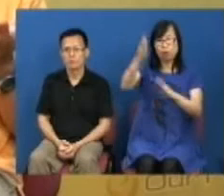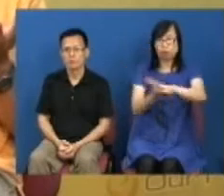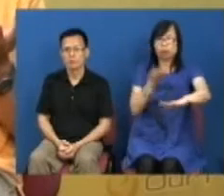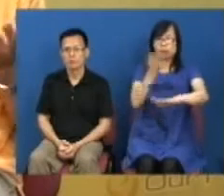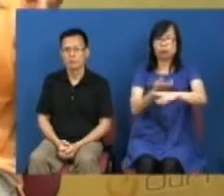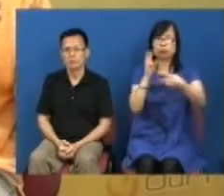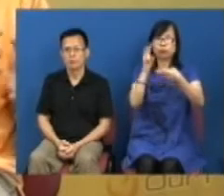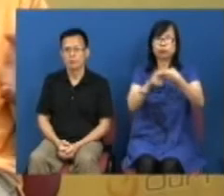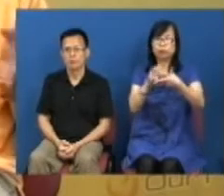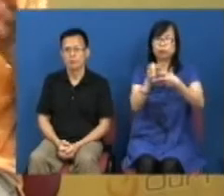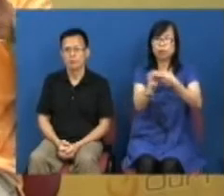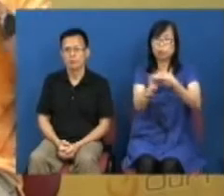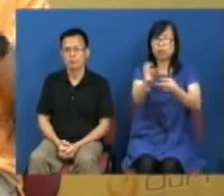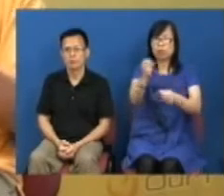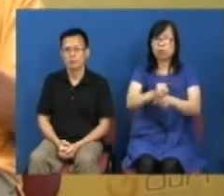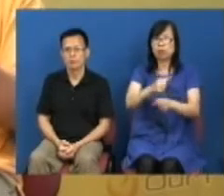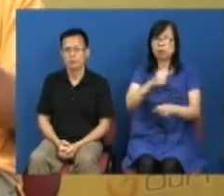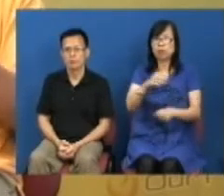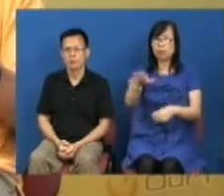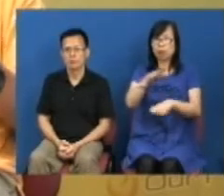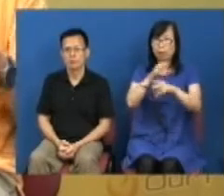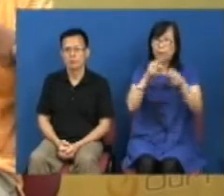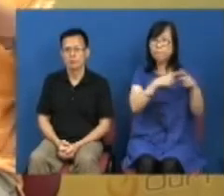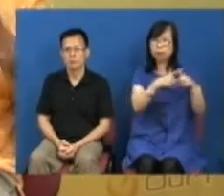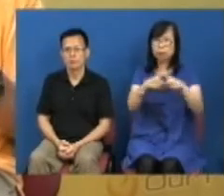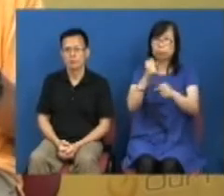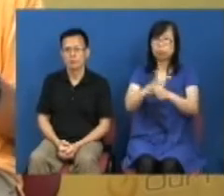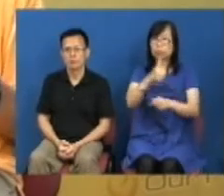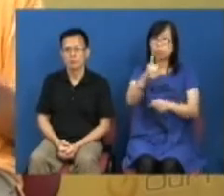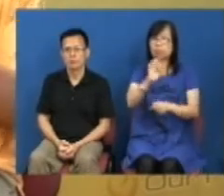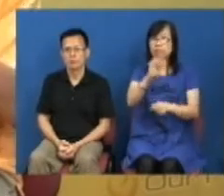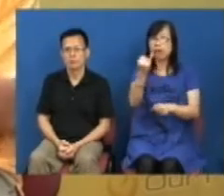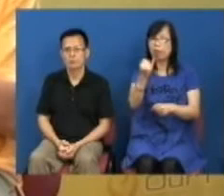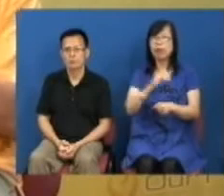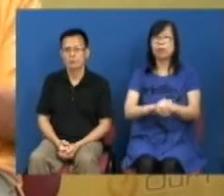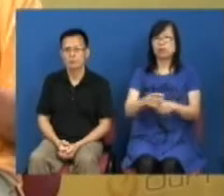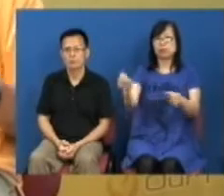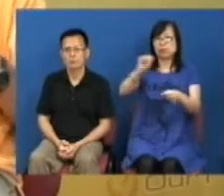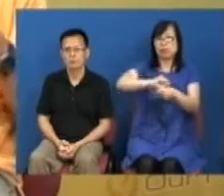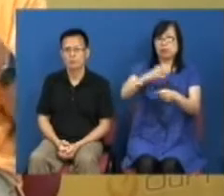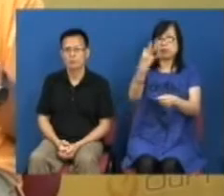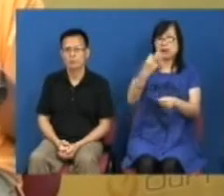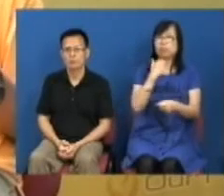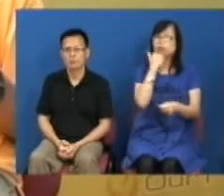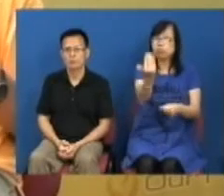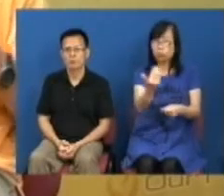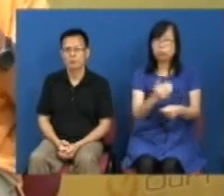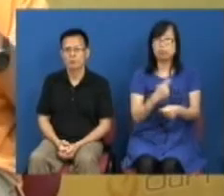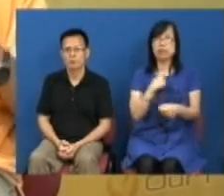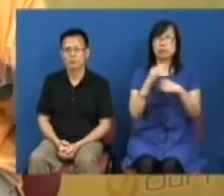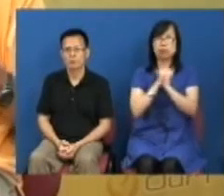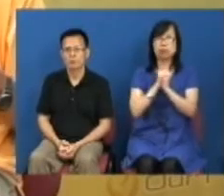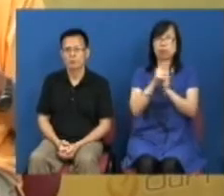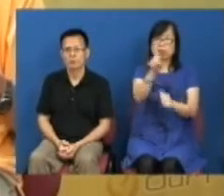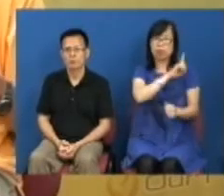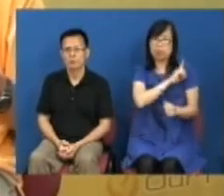不处理得好民生民主的问题处理不好集结在一起就有第三个诉求我们就要求他就是为